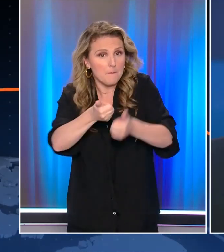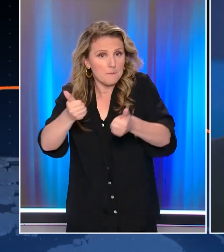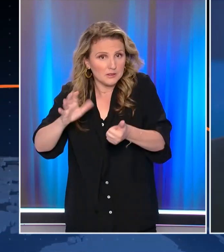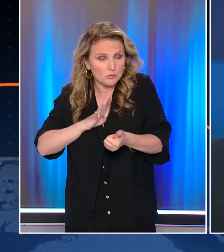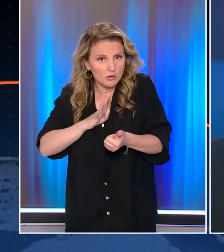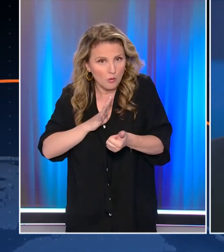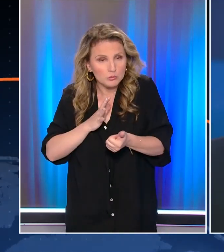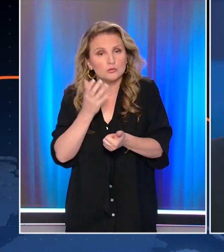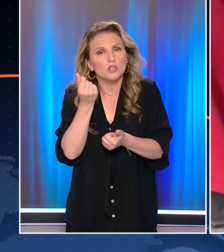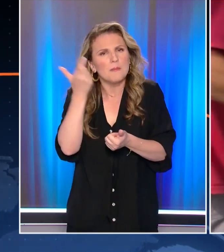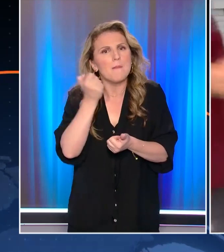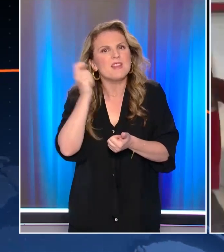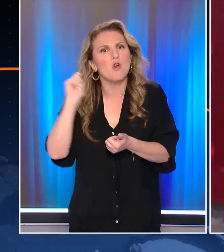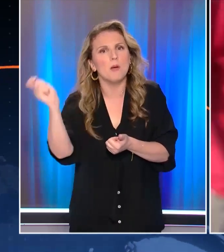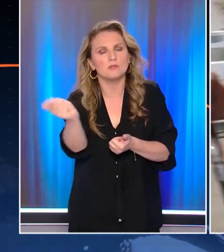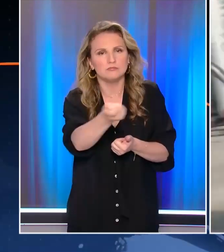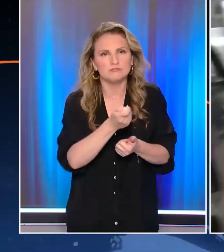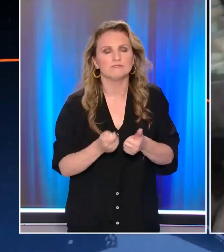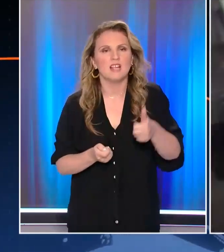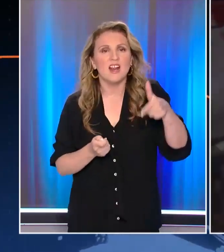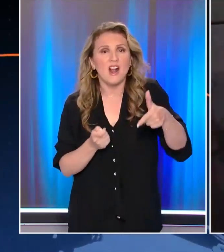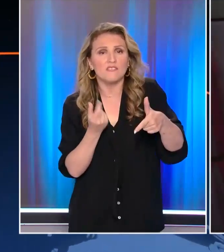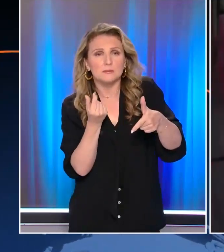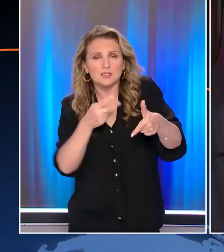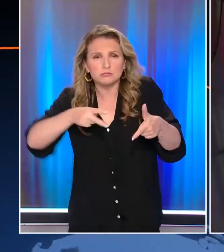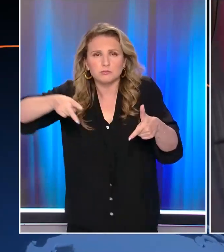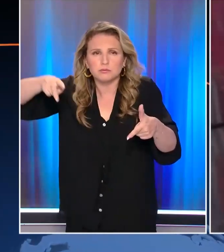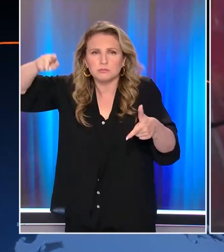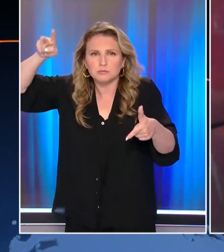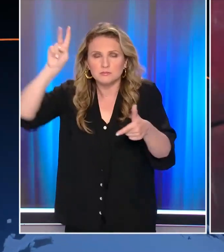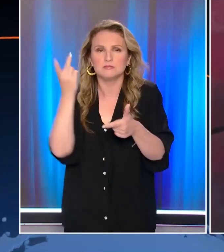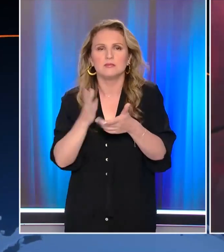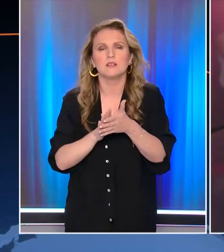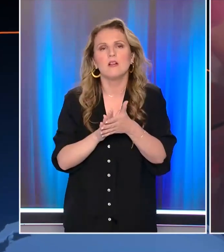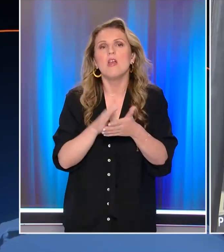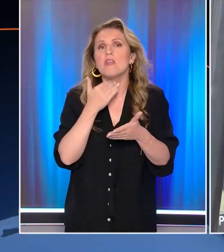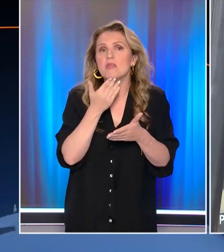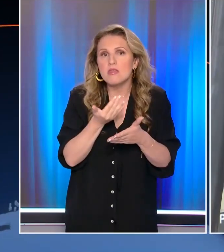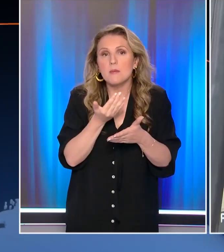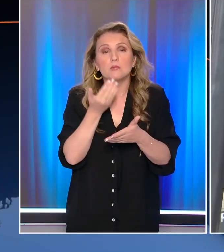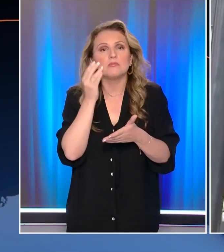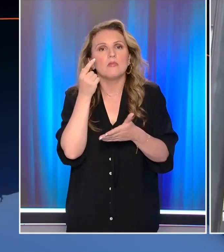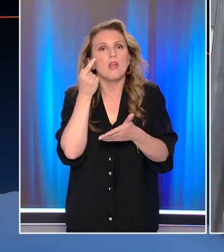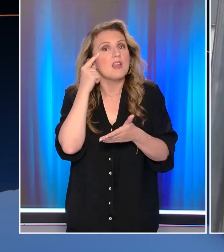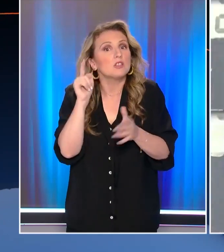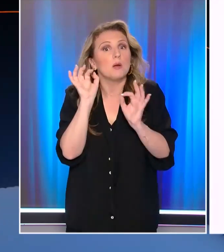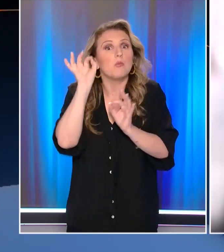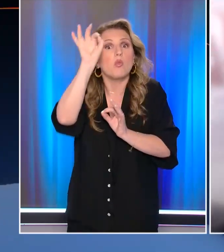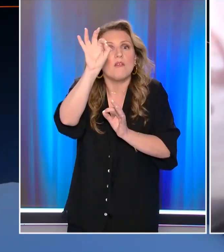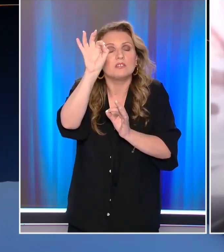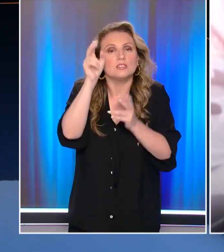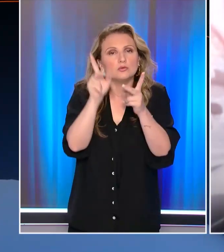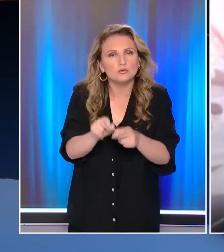θα επιστραφεί στους πολίτες στο σύνολό του Το ράλιστα καύσιμα συνεχίζεται με αμύωτη ένταση χωρίς να μπορούν να γίνουν ασφαλείς εκτιμήσεις για το πού θα σταματήσει